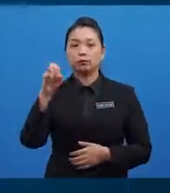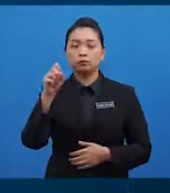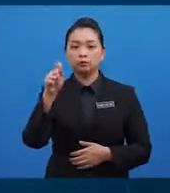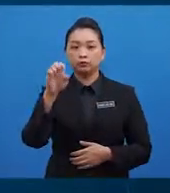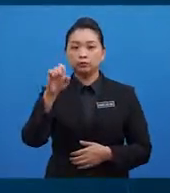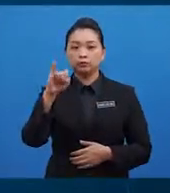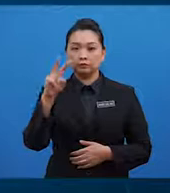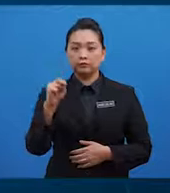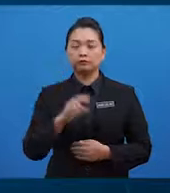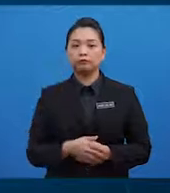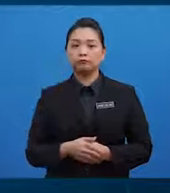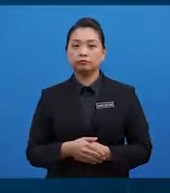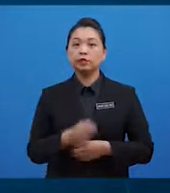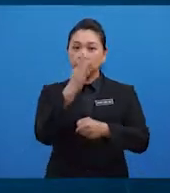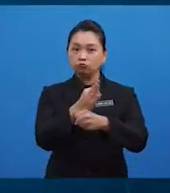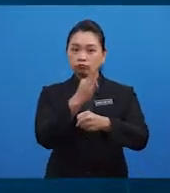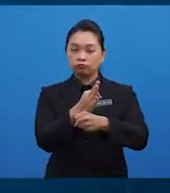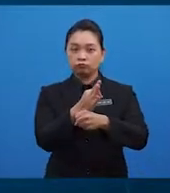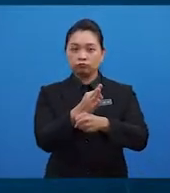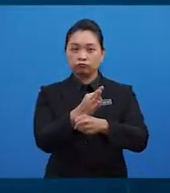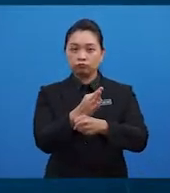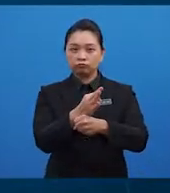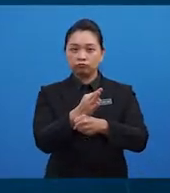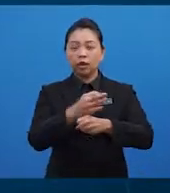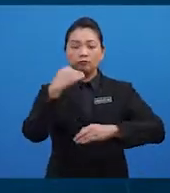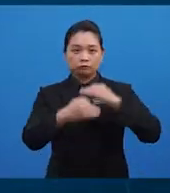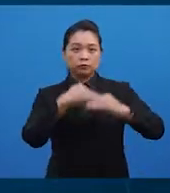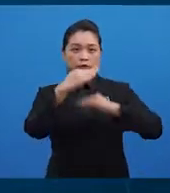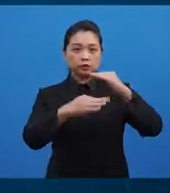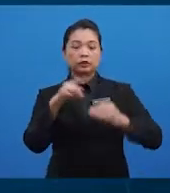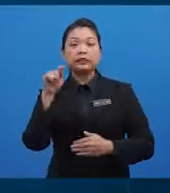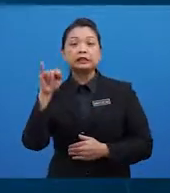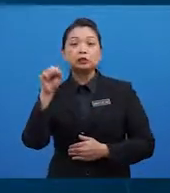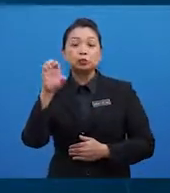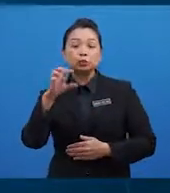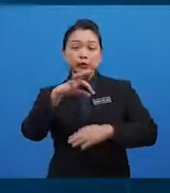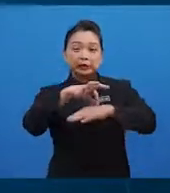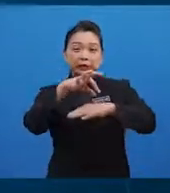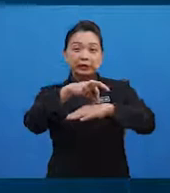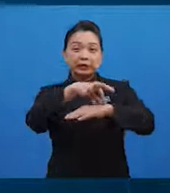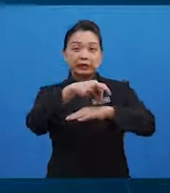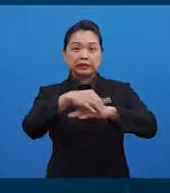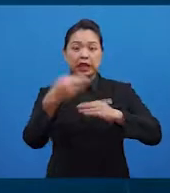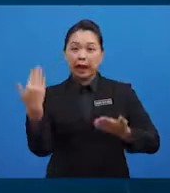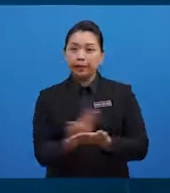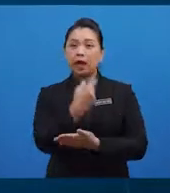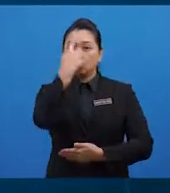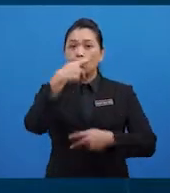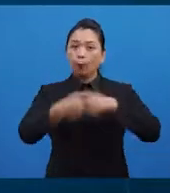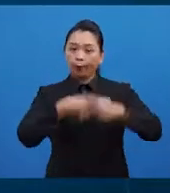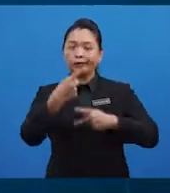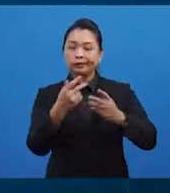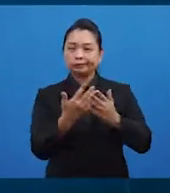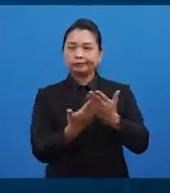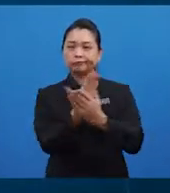Protein pula berfungsi sebagai membina tisu-tisu baharu untuk proses tumbesaran,